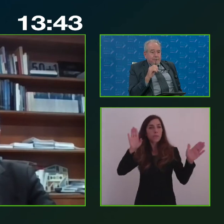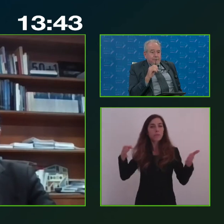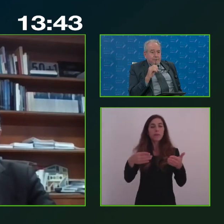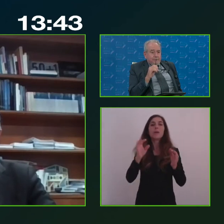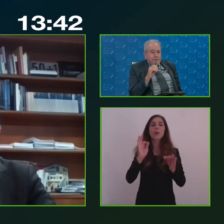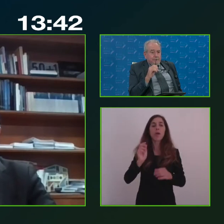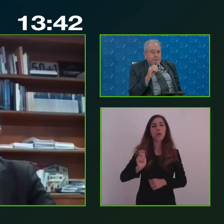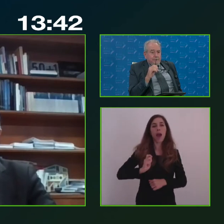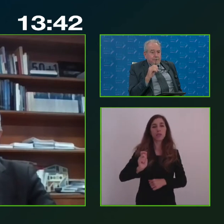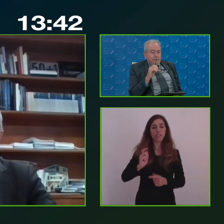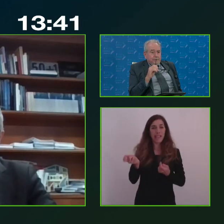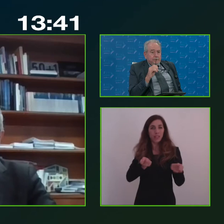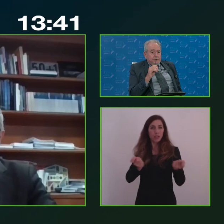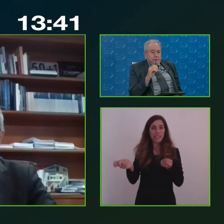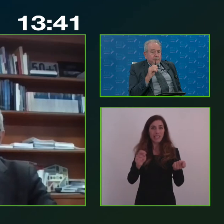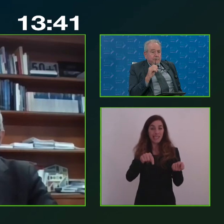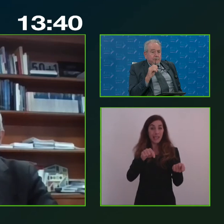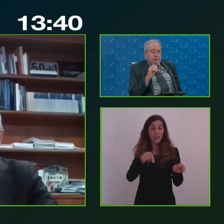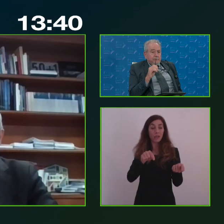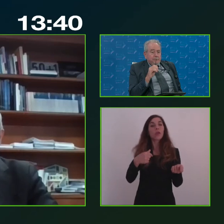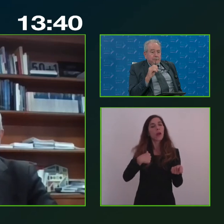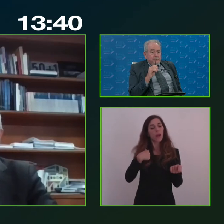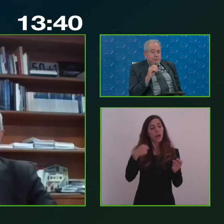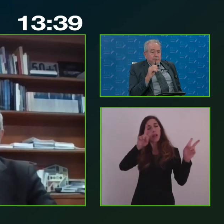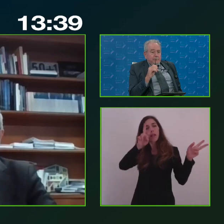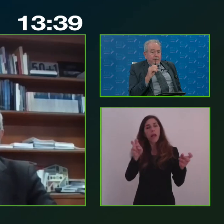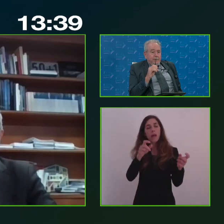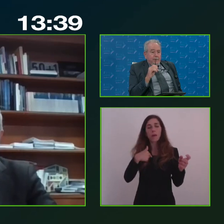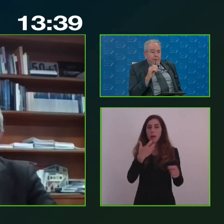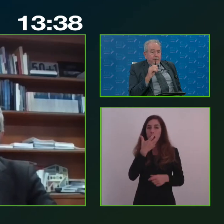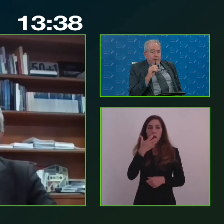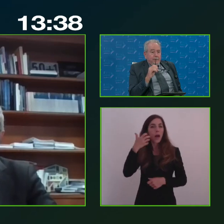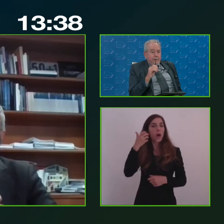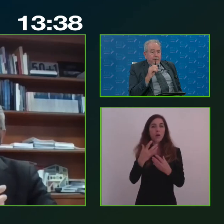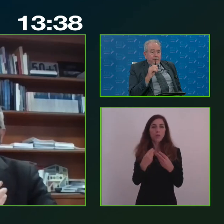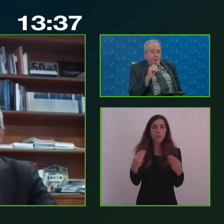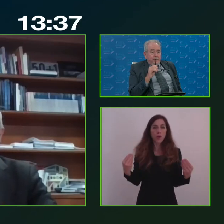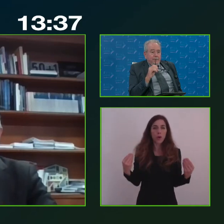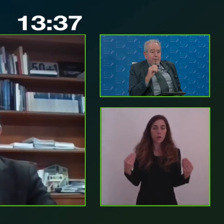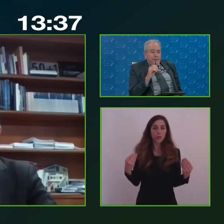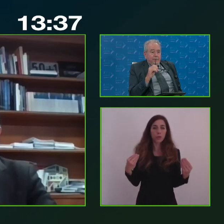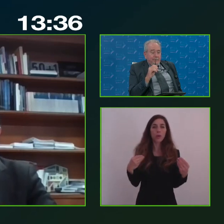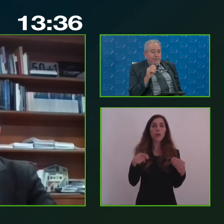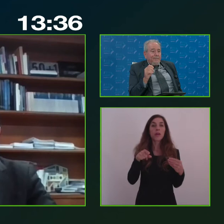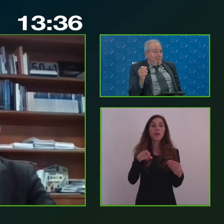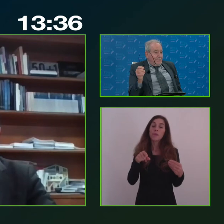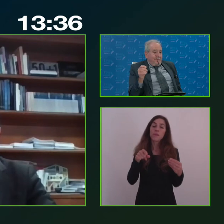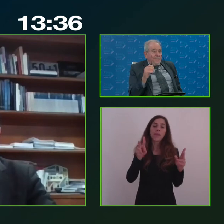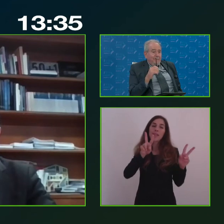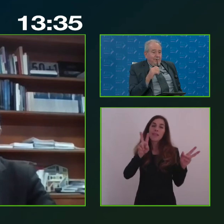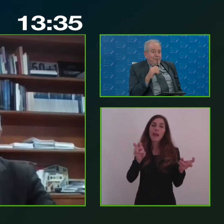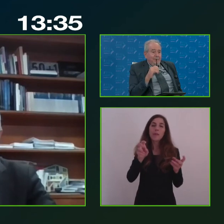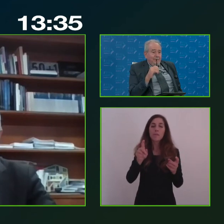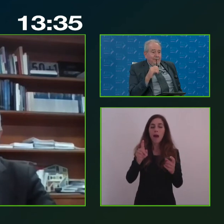'agenzia ed è dedicato a un tema a cui io personalmente tengo molto, perché si rifà un po' alle mie